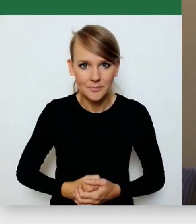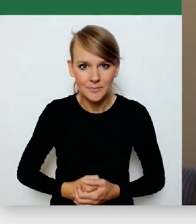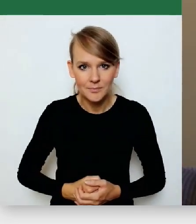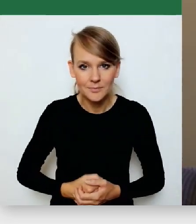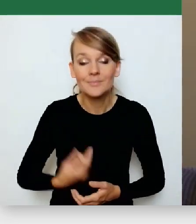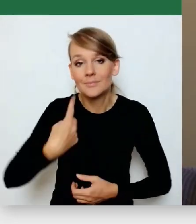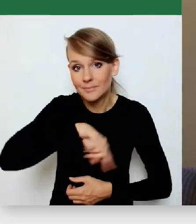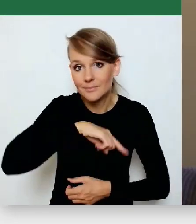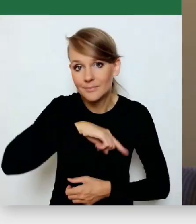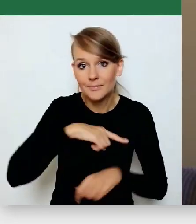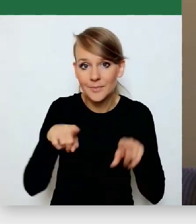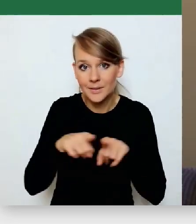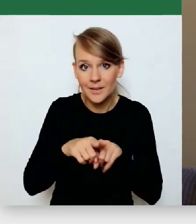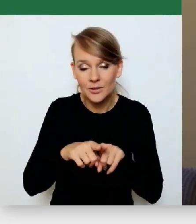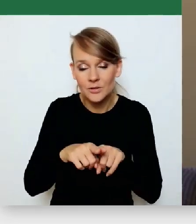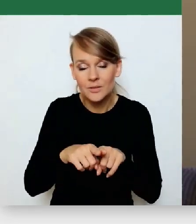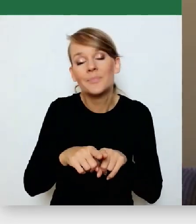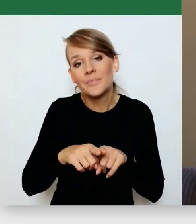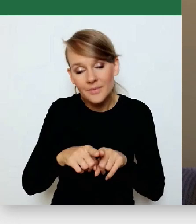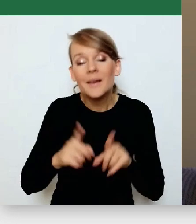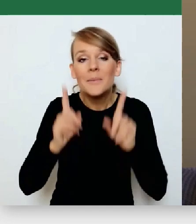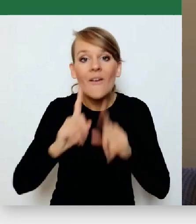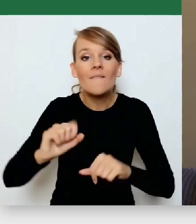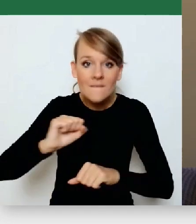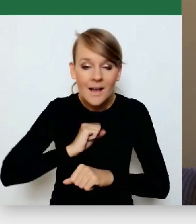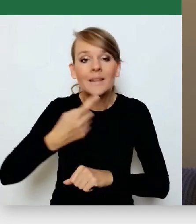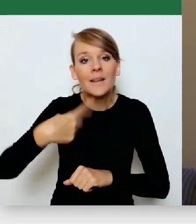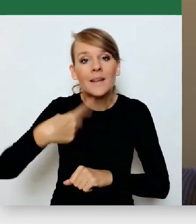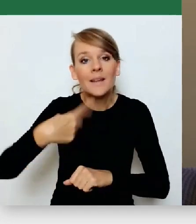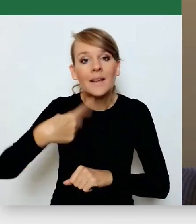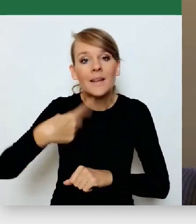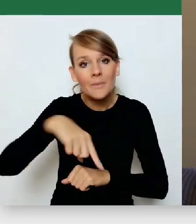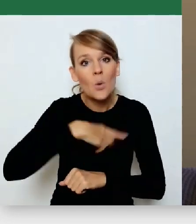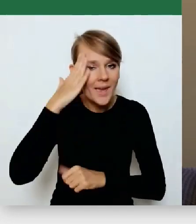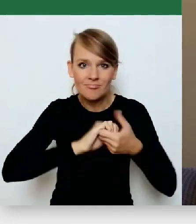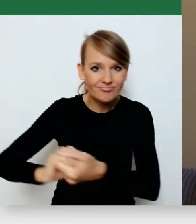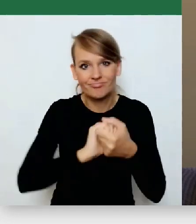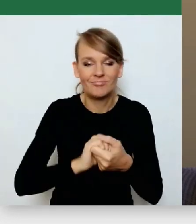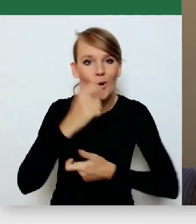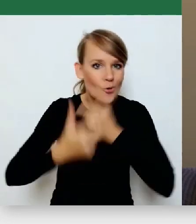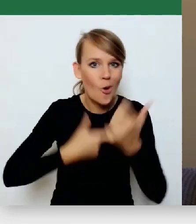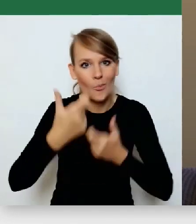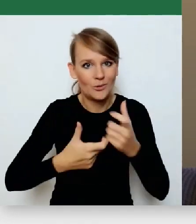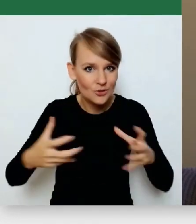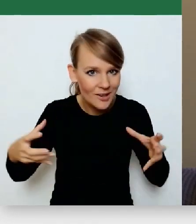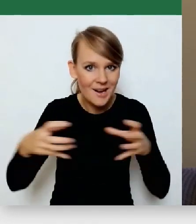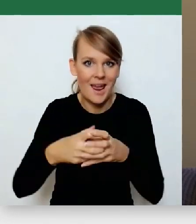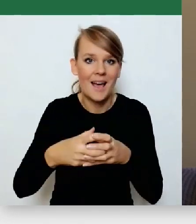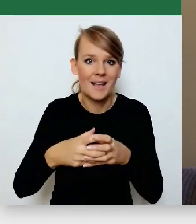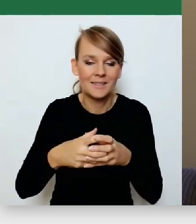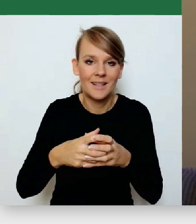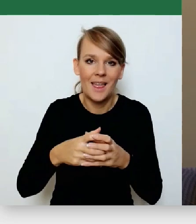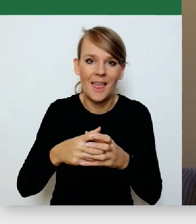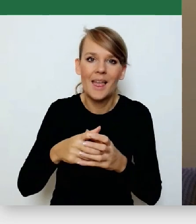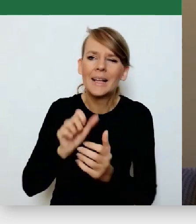musimy i to fajnie, że umiemy się nieraz zjednoczyć i coś razem zrobić, żeby wywrzeć nacisk na to, co się tym naszym